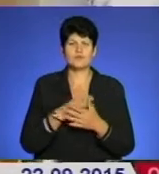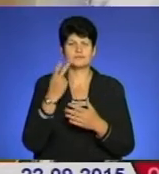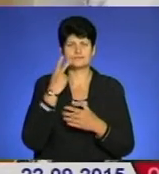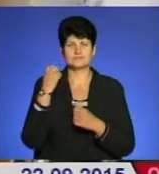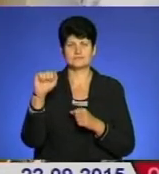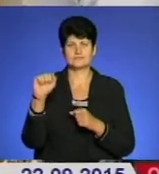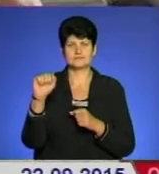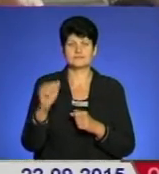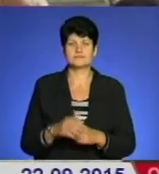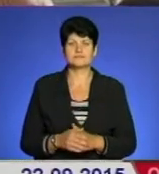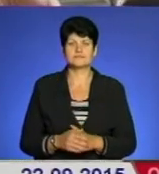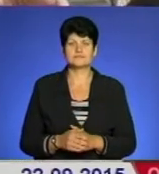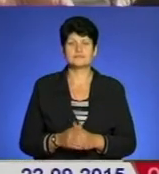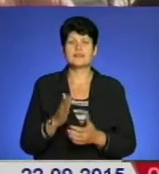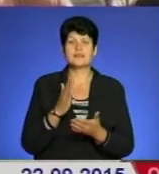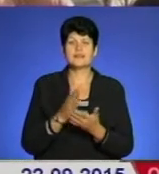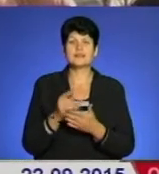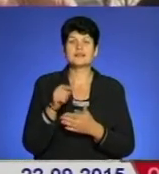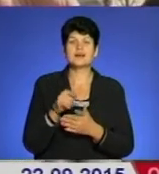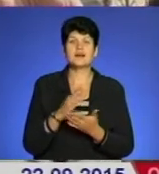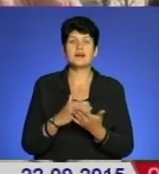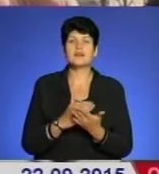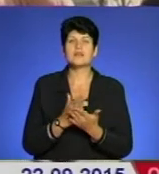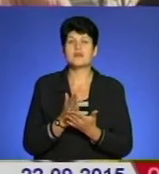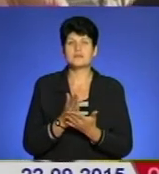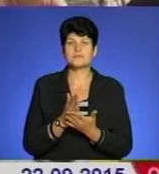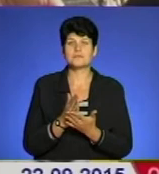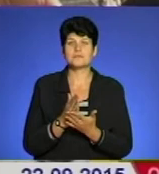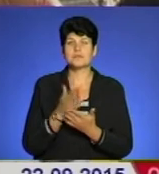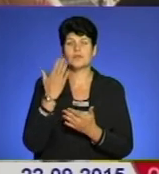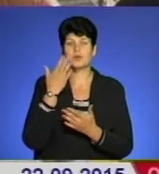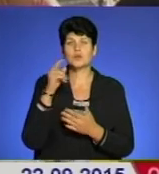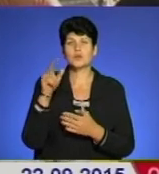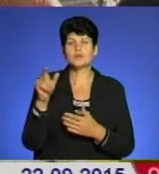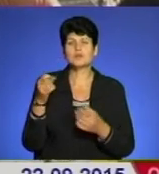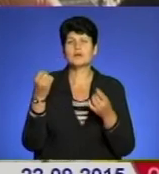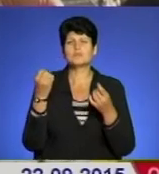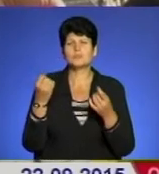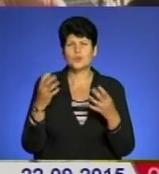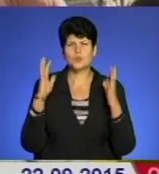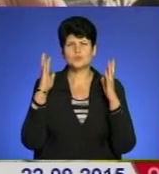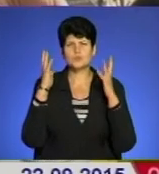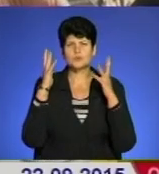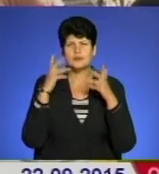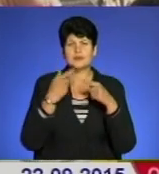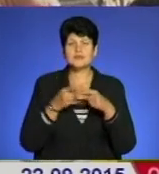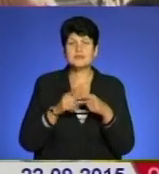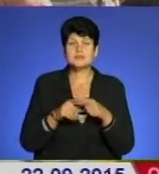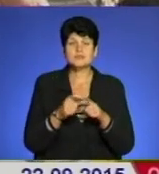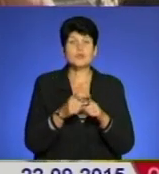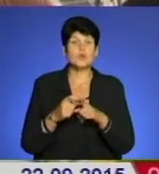перемагає. Є така якість, коли людина просто кохає. І цим словом кохання